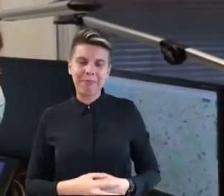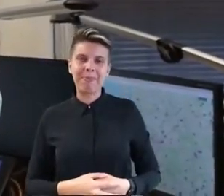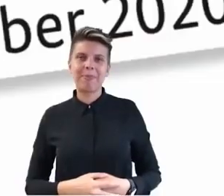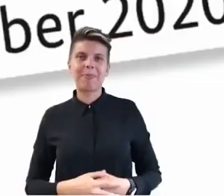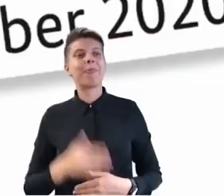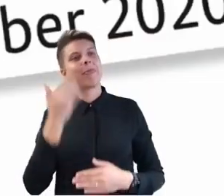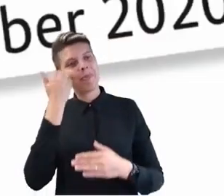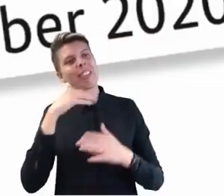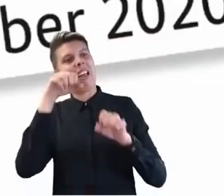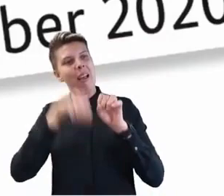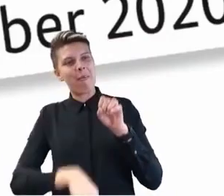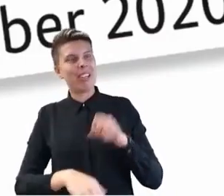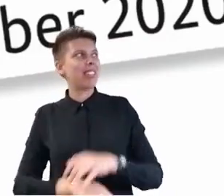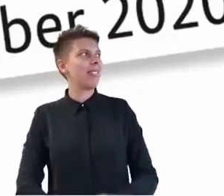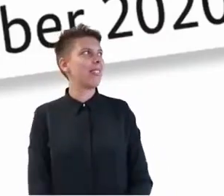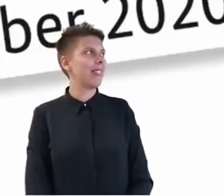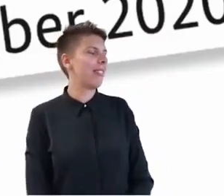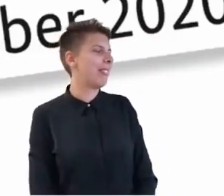abbrechen.